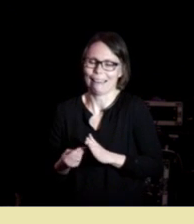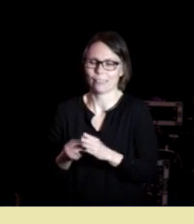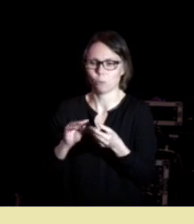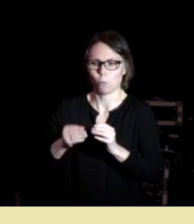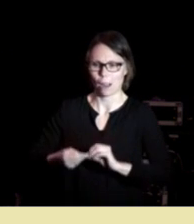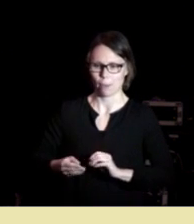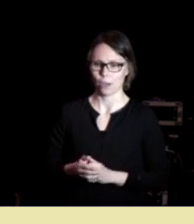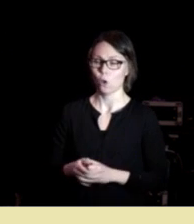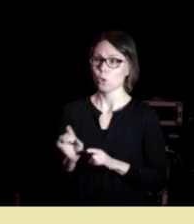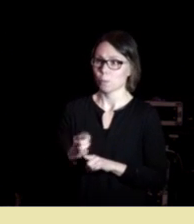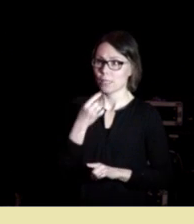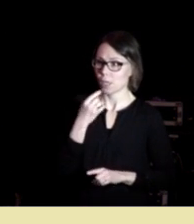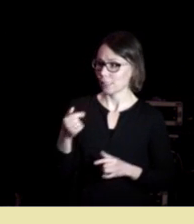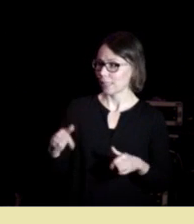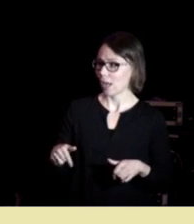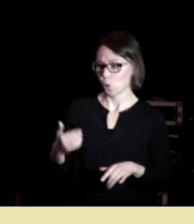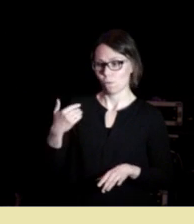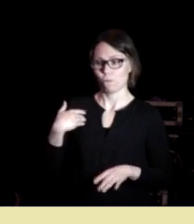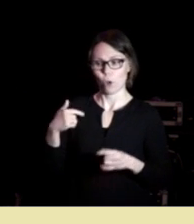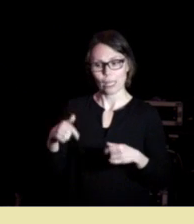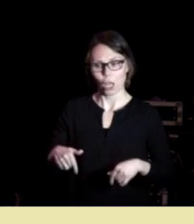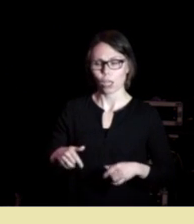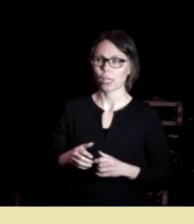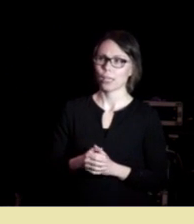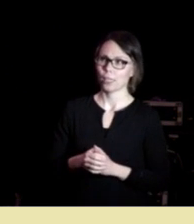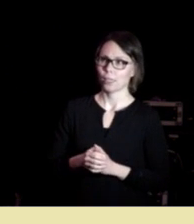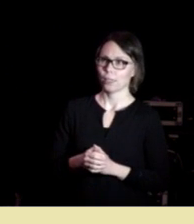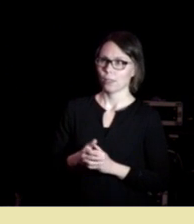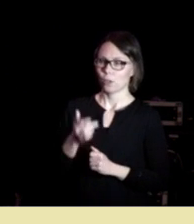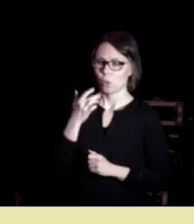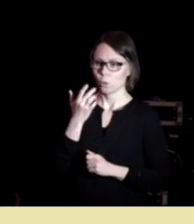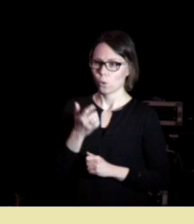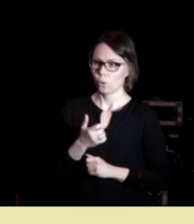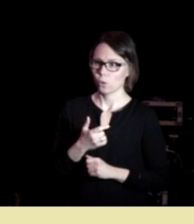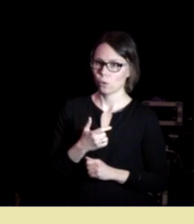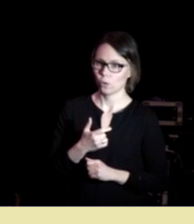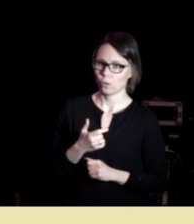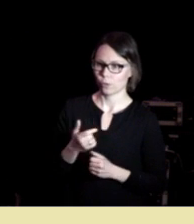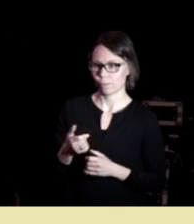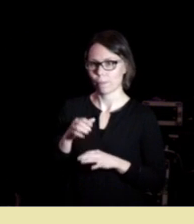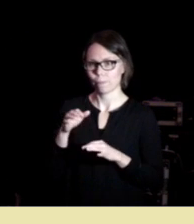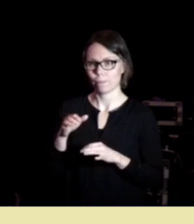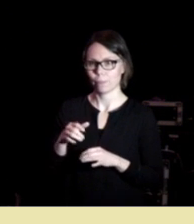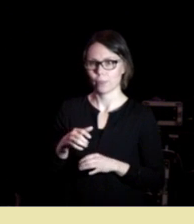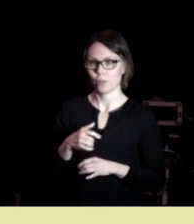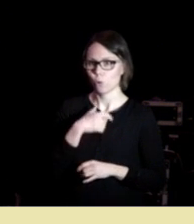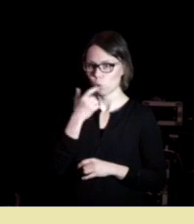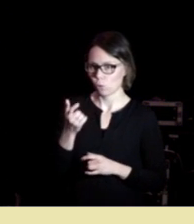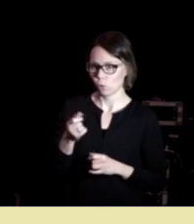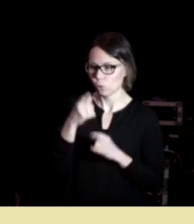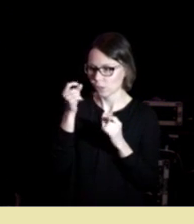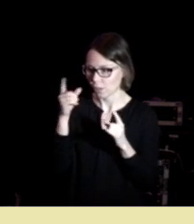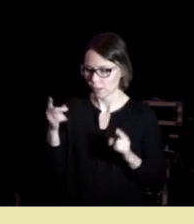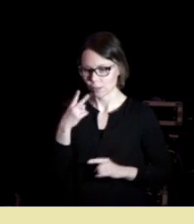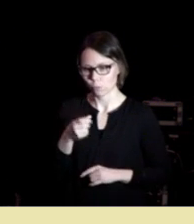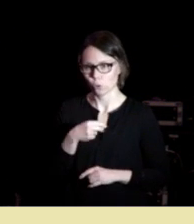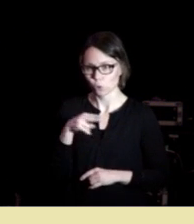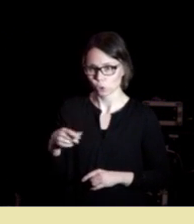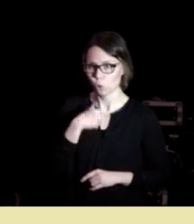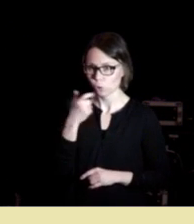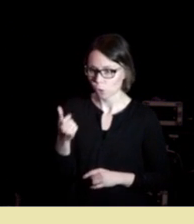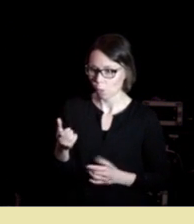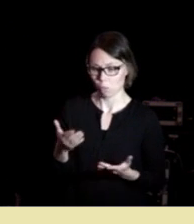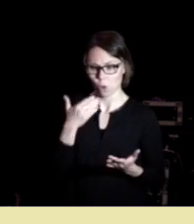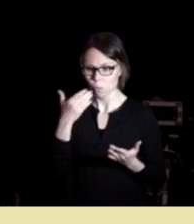Og så er det sånn som det ble sagt her og det ble sagt før i dag, Når ungdata ser på norsk ungdom, det går jo riktig bra. De